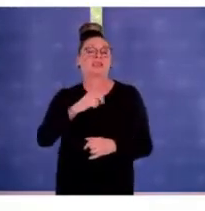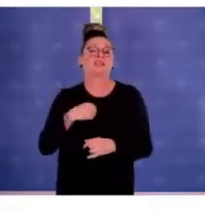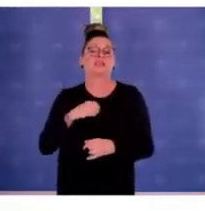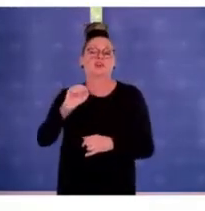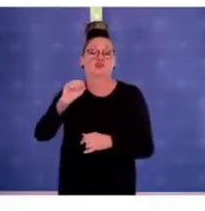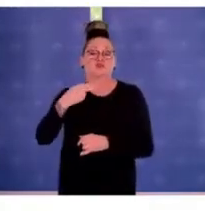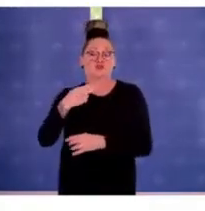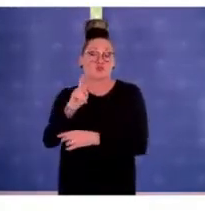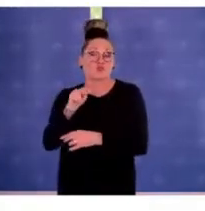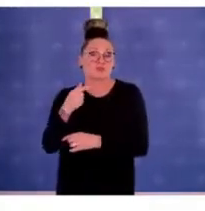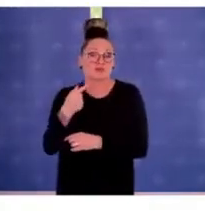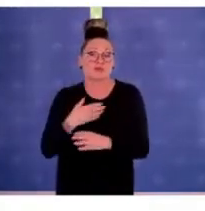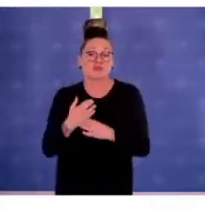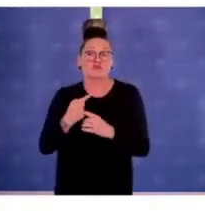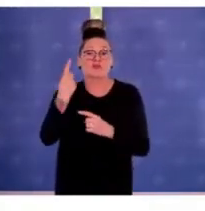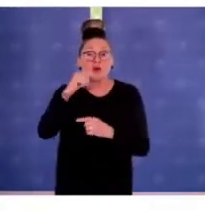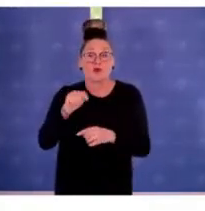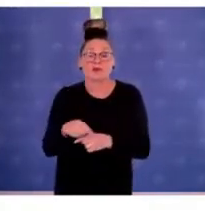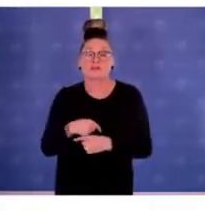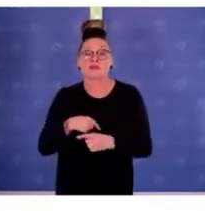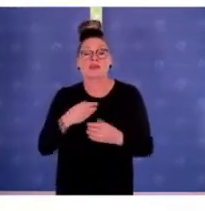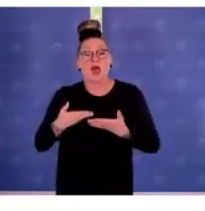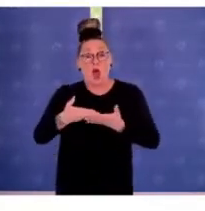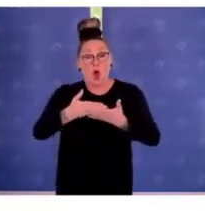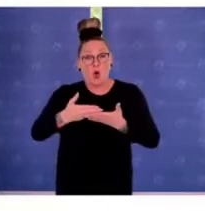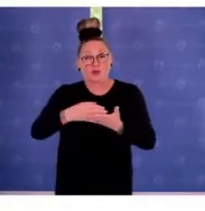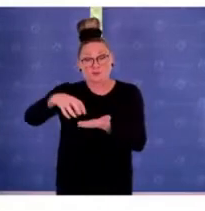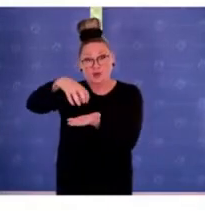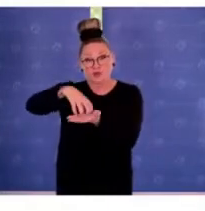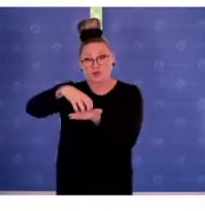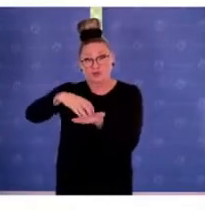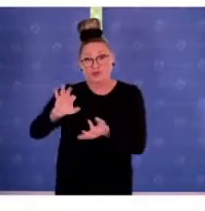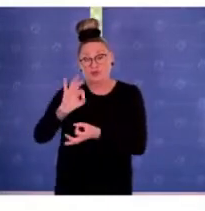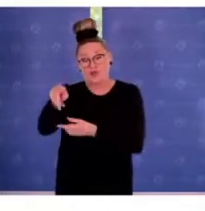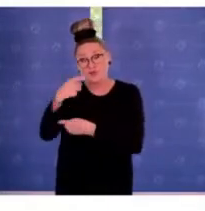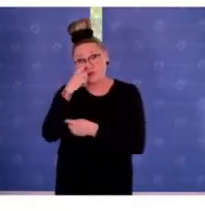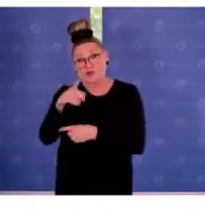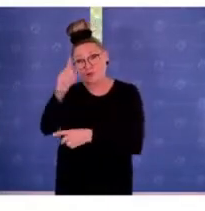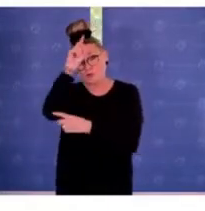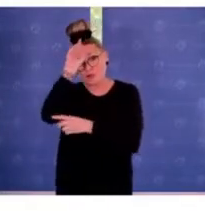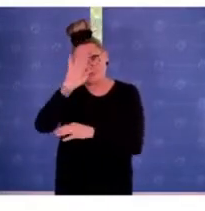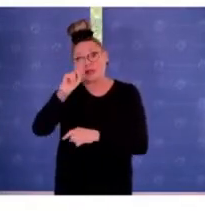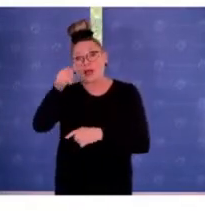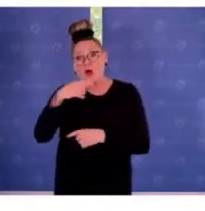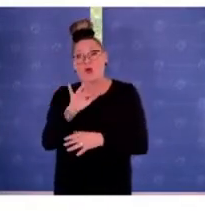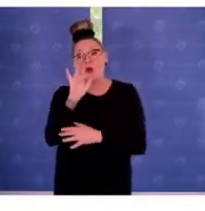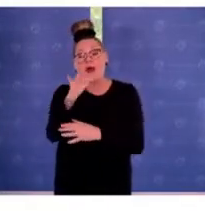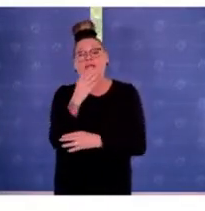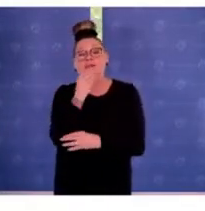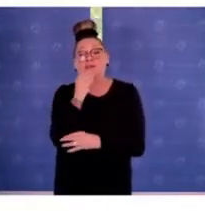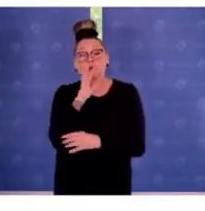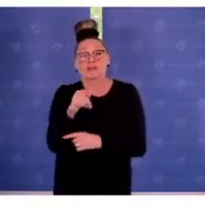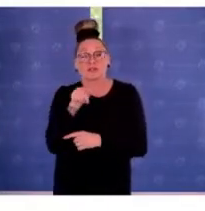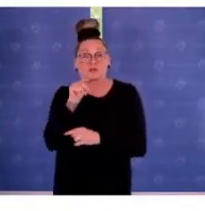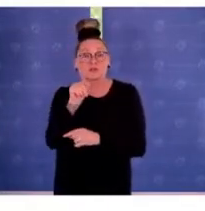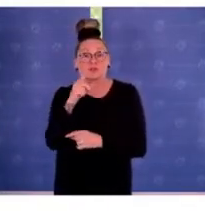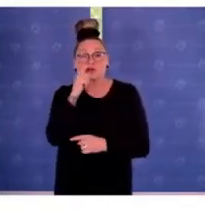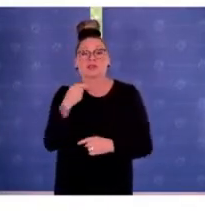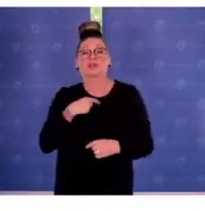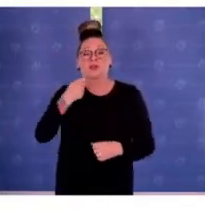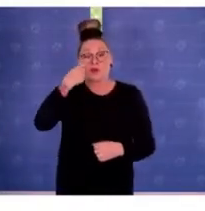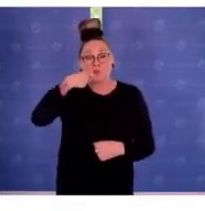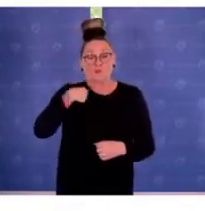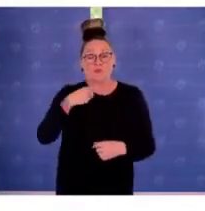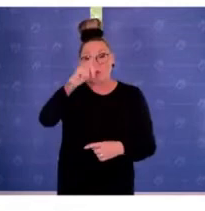Ausbildungsstätten der Polizei die Schulungen in Bezug auf Antisemitismus übernommen hat, in der Polizeiakademie, in der